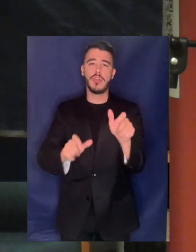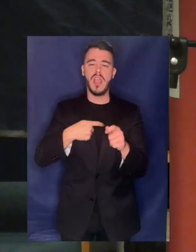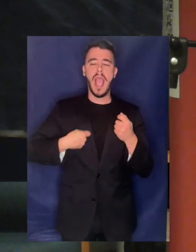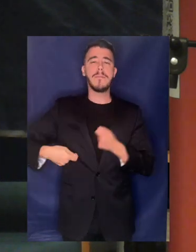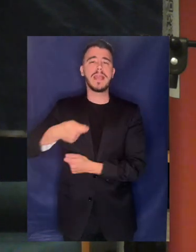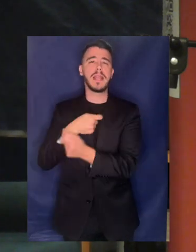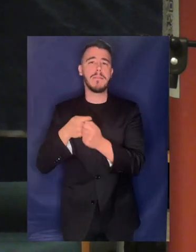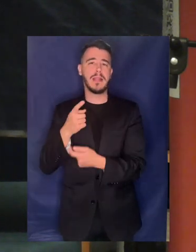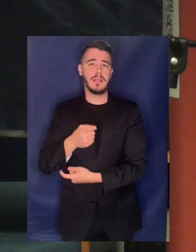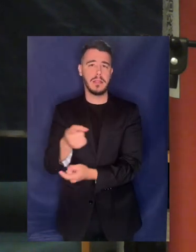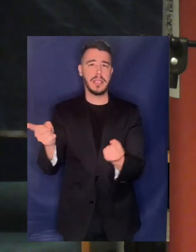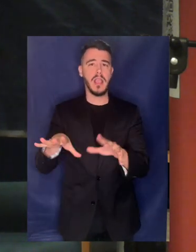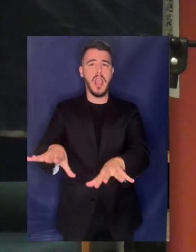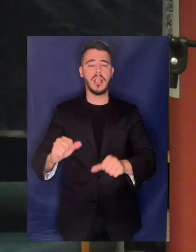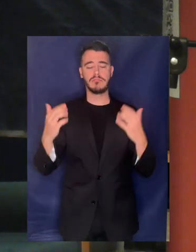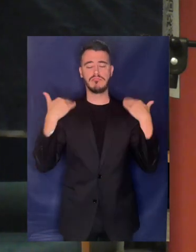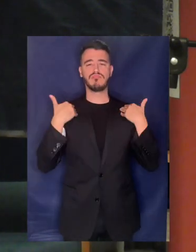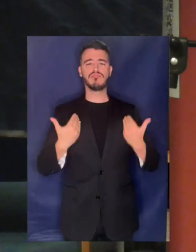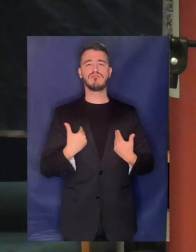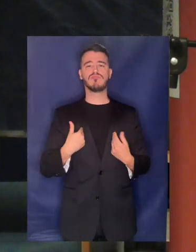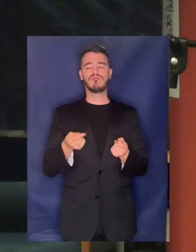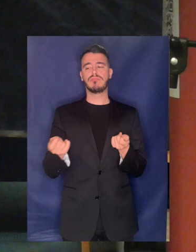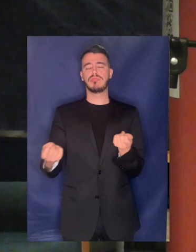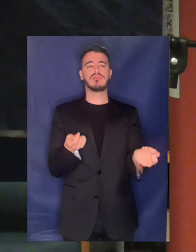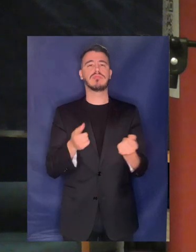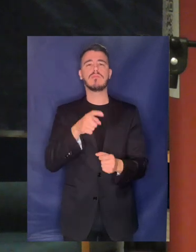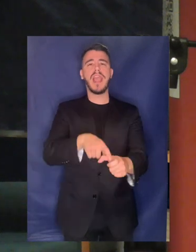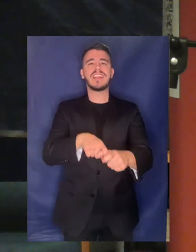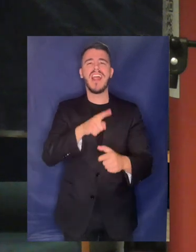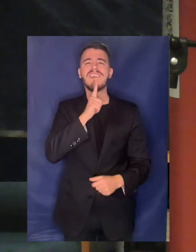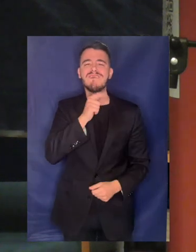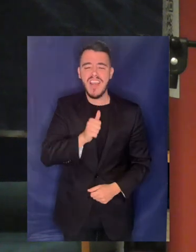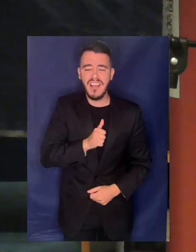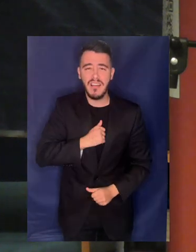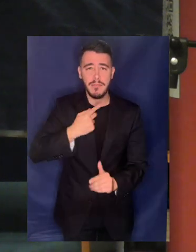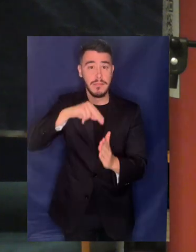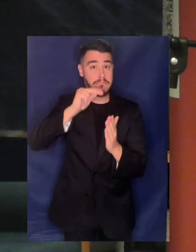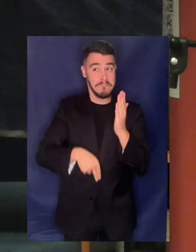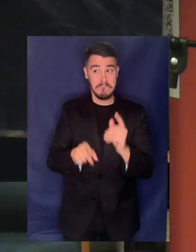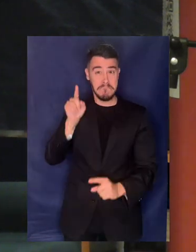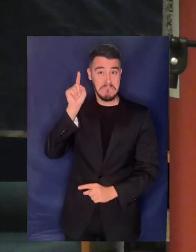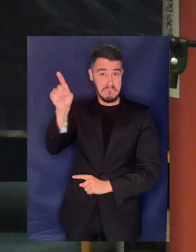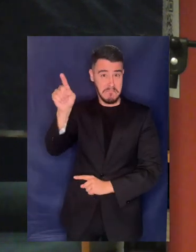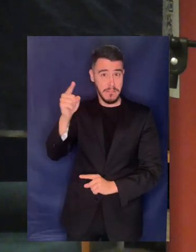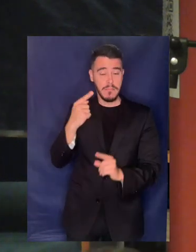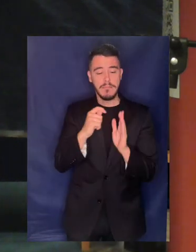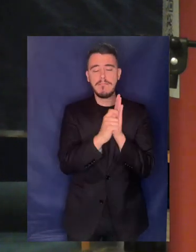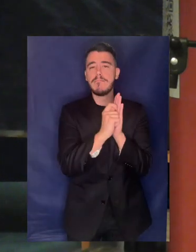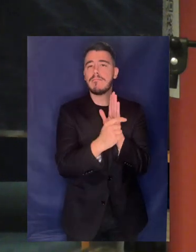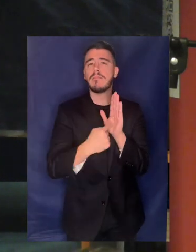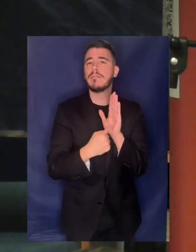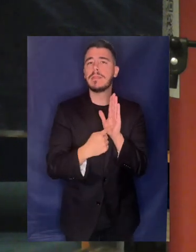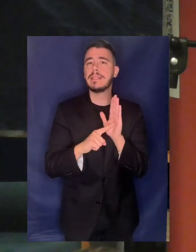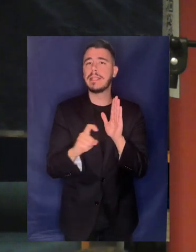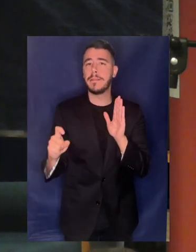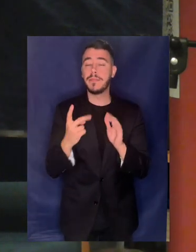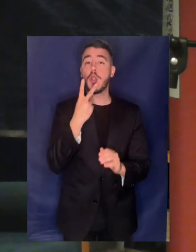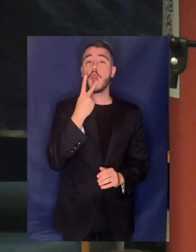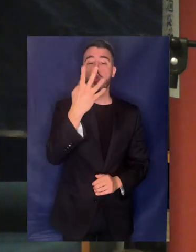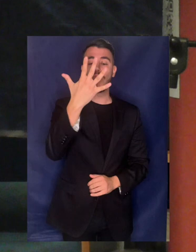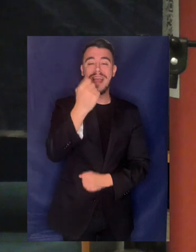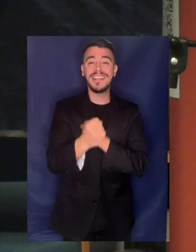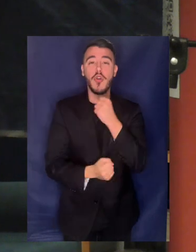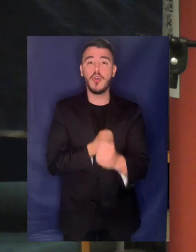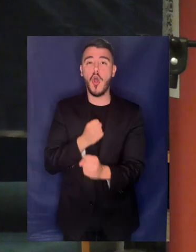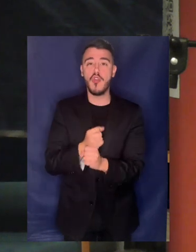για τον εαυτό τους το management της εταιρείας Η σύμβαση ιδιωτικοποίησης εκεί είχε μια πρόβλεψη για 25 χρόνια διάρκεια